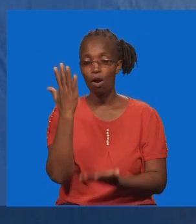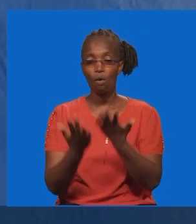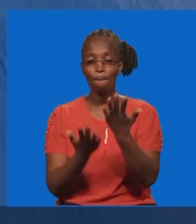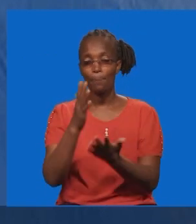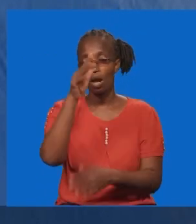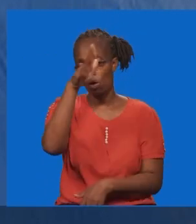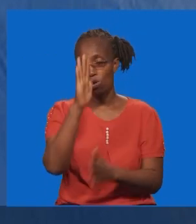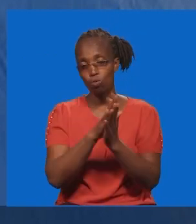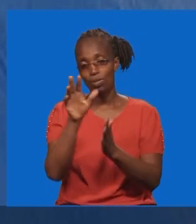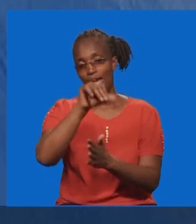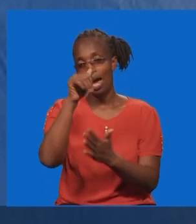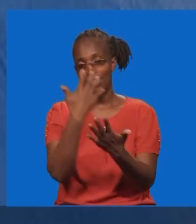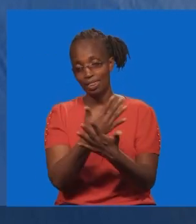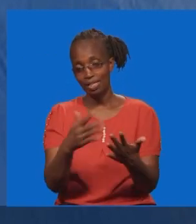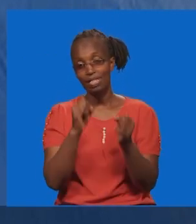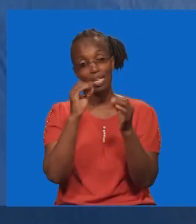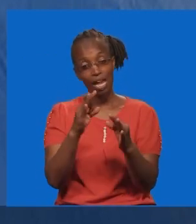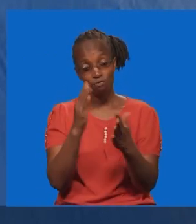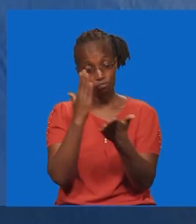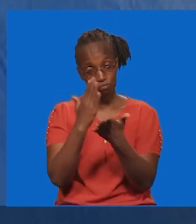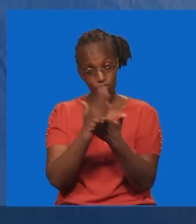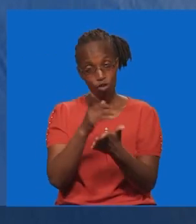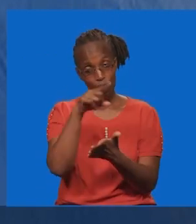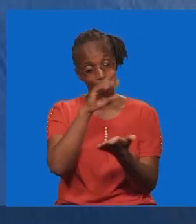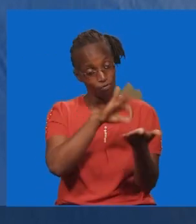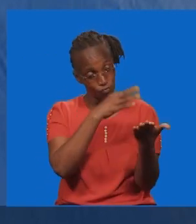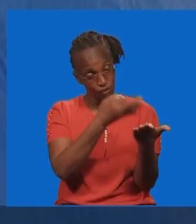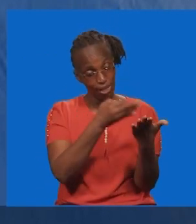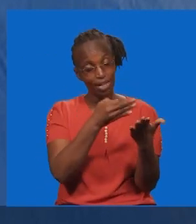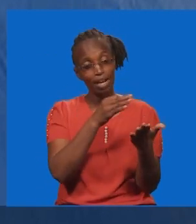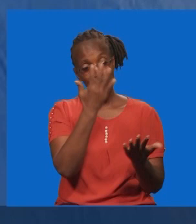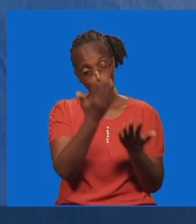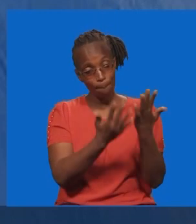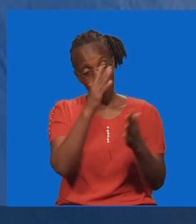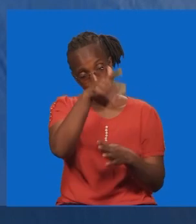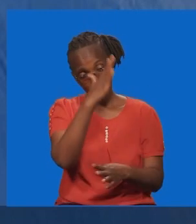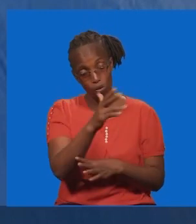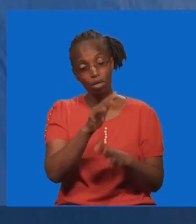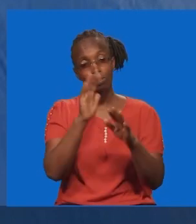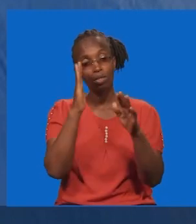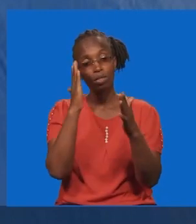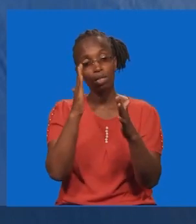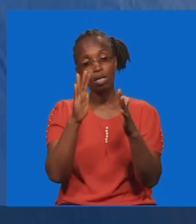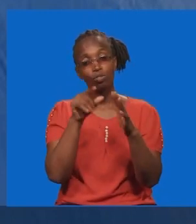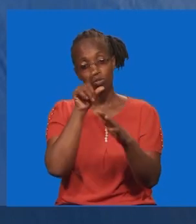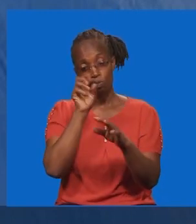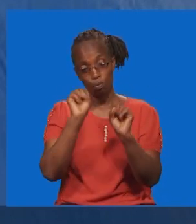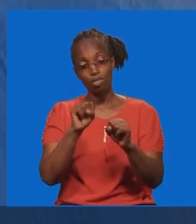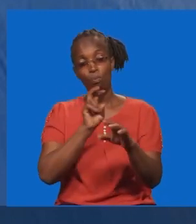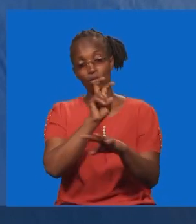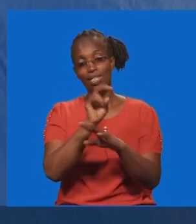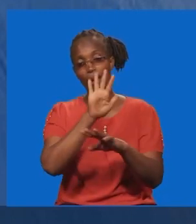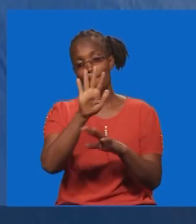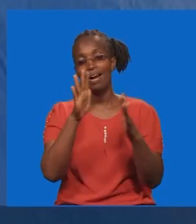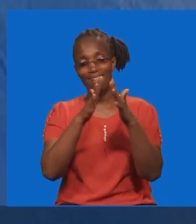ukikosa kumfananisha. Utaweza kuona ngubu zake. Utaweza kuona ukuwake. Na utaweza kuona